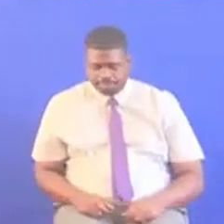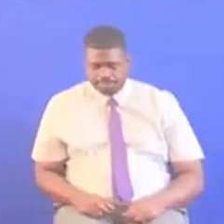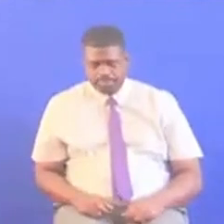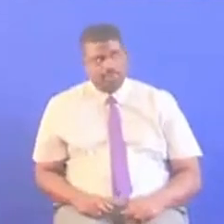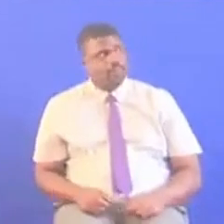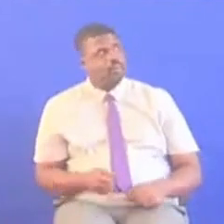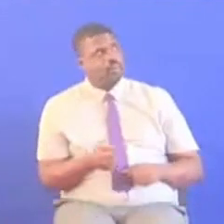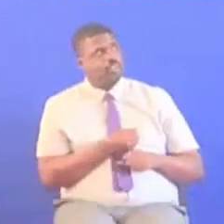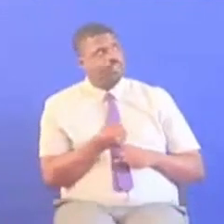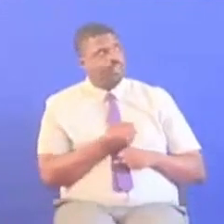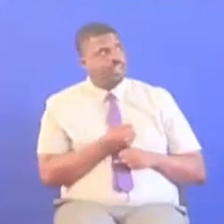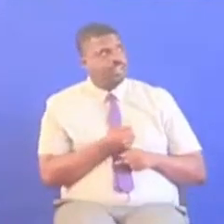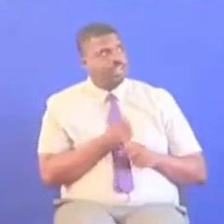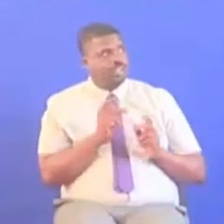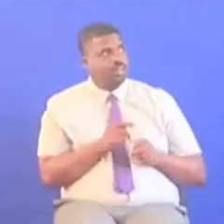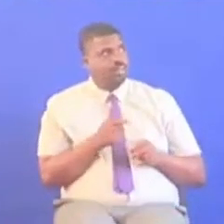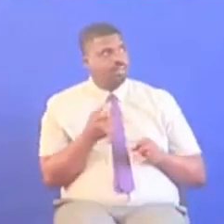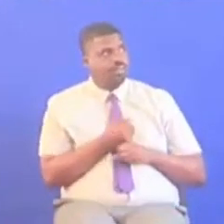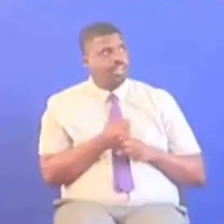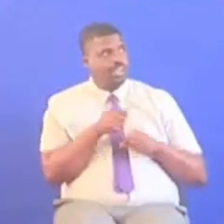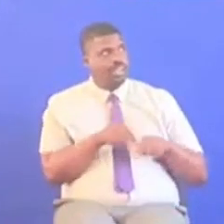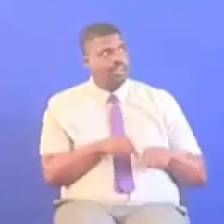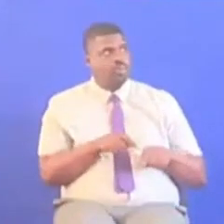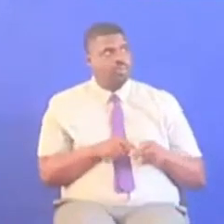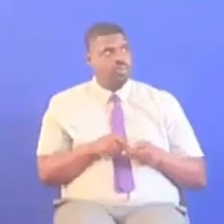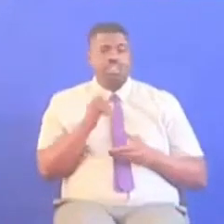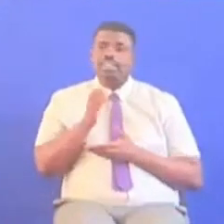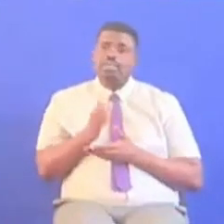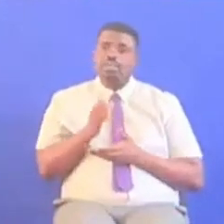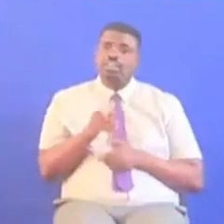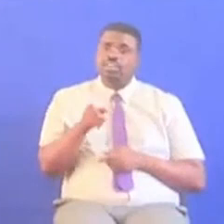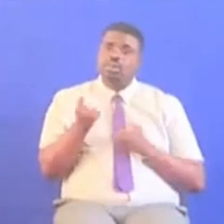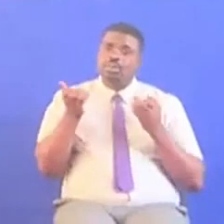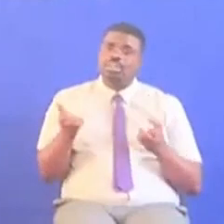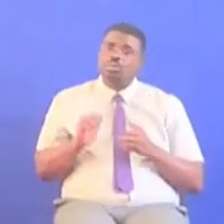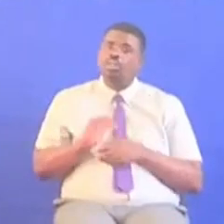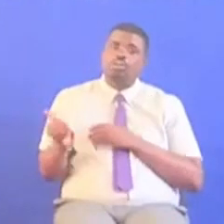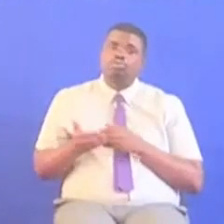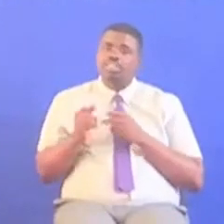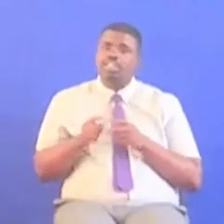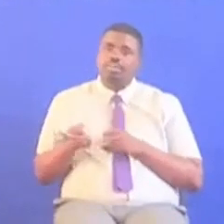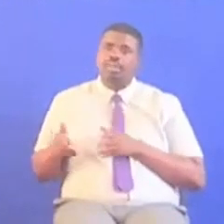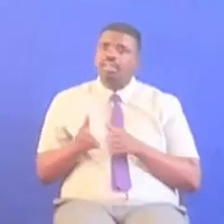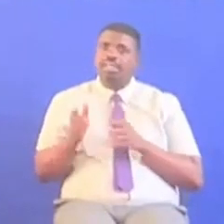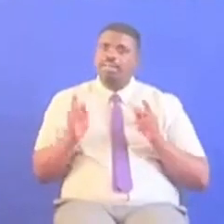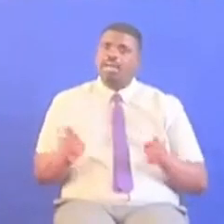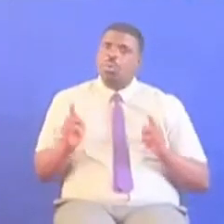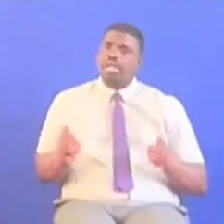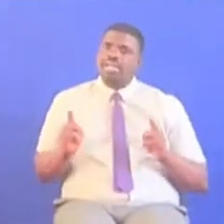Ukifanya kamulivo fanya kwa machinga zileo Na kwa kikishia wa machinga watarudi tena mitani kama kawaida